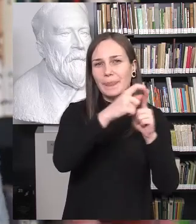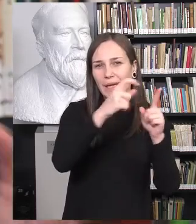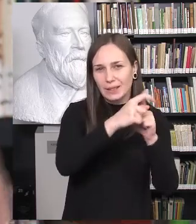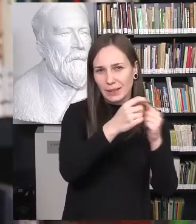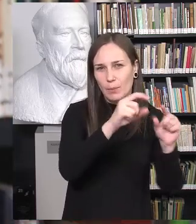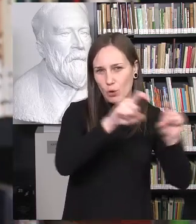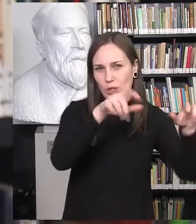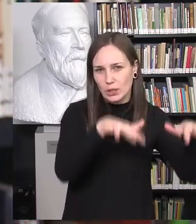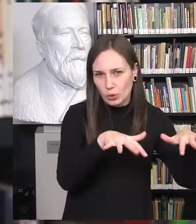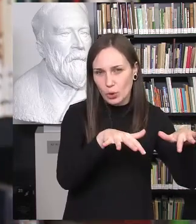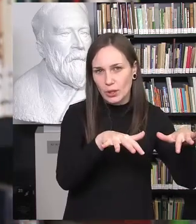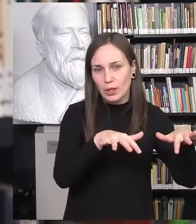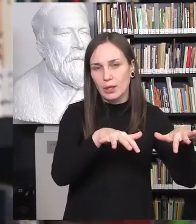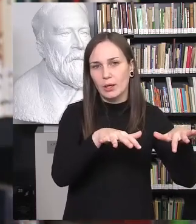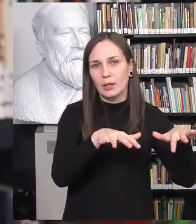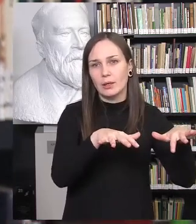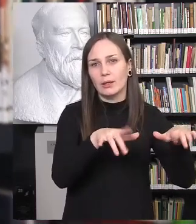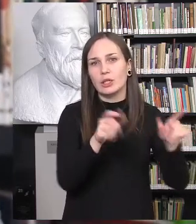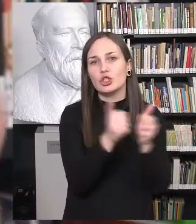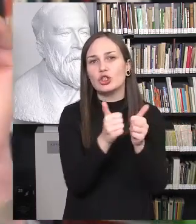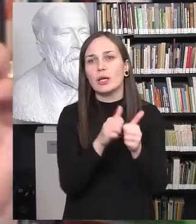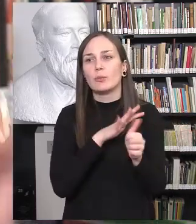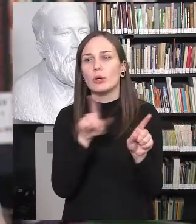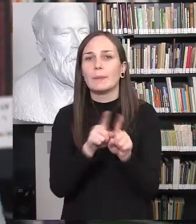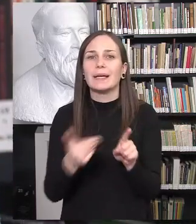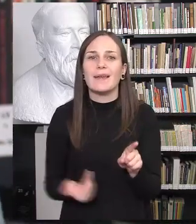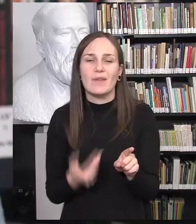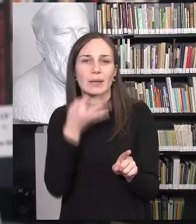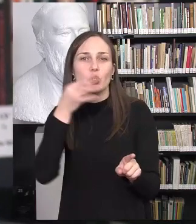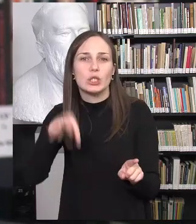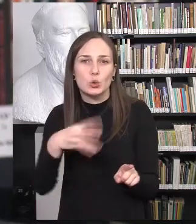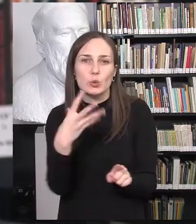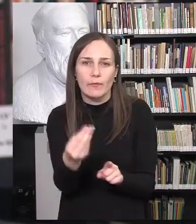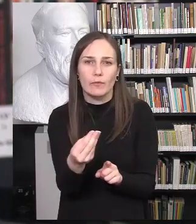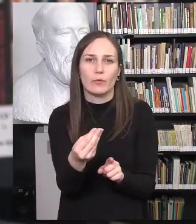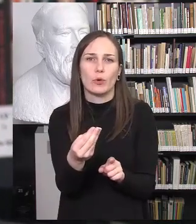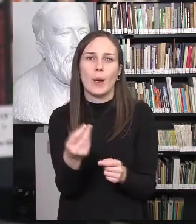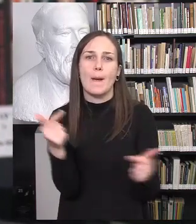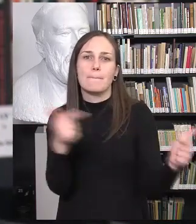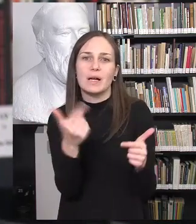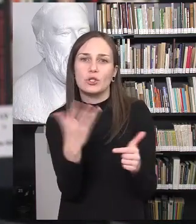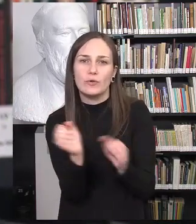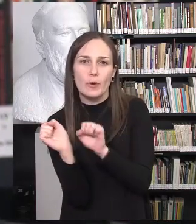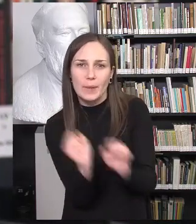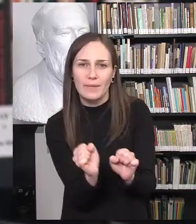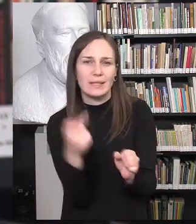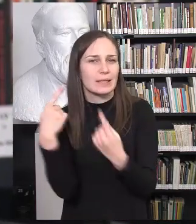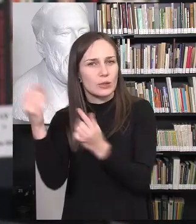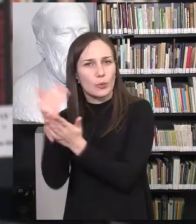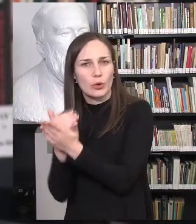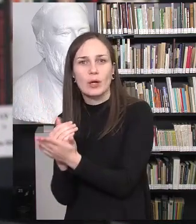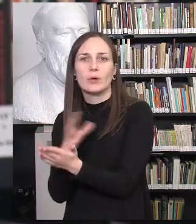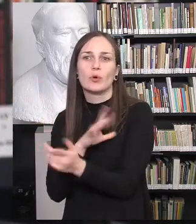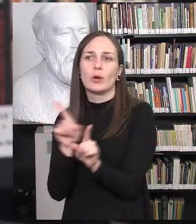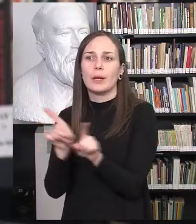mokykloje, visą tai, kas buvo tokie, na, gal gyvenimo įgūdžių, kaip sakyti, dalyką, ar tai būtų patyčių prevencija ar kitos programos, jis